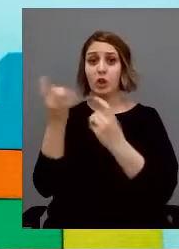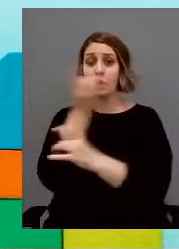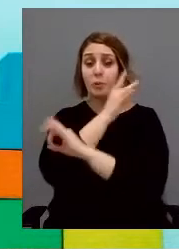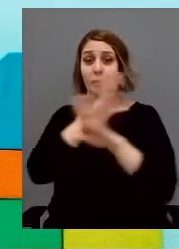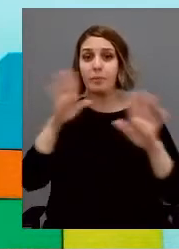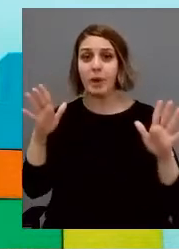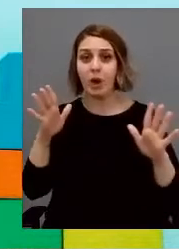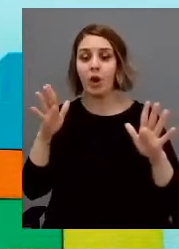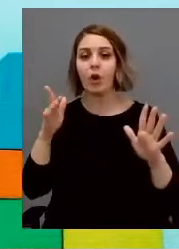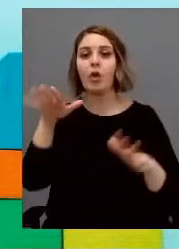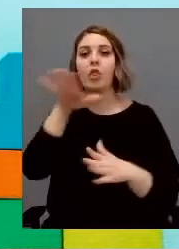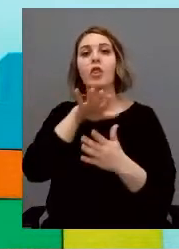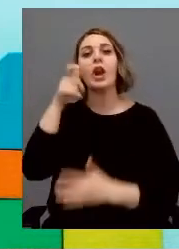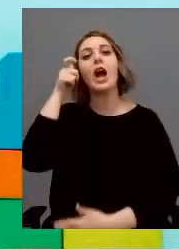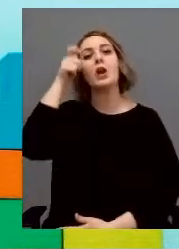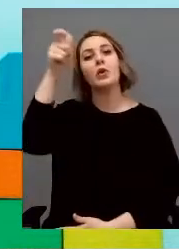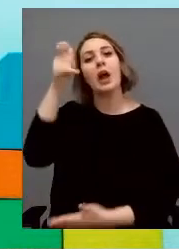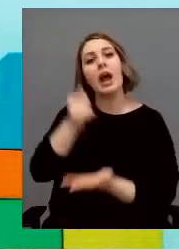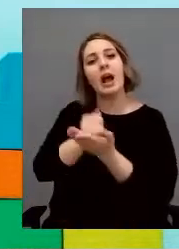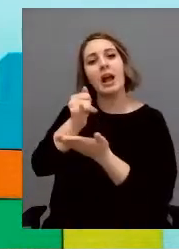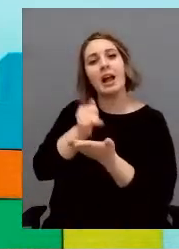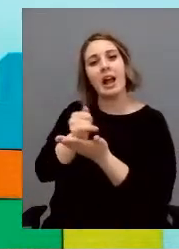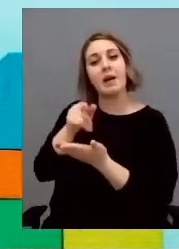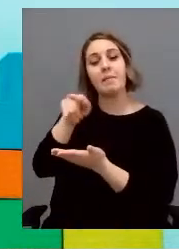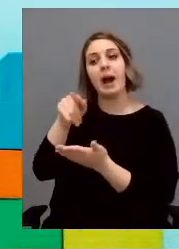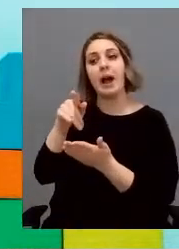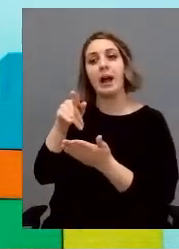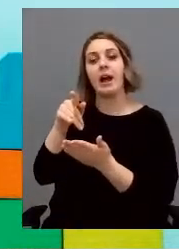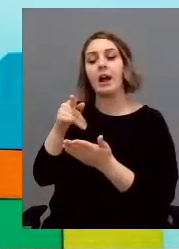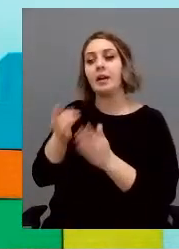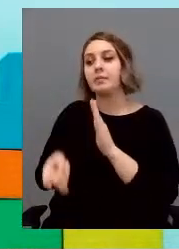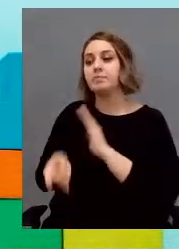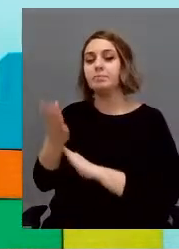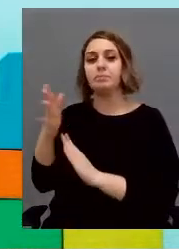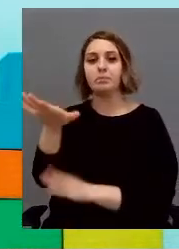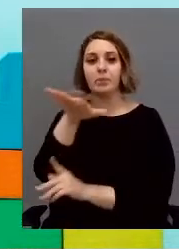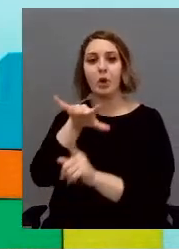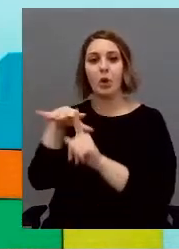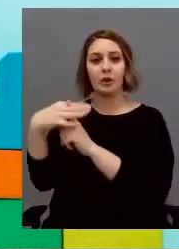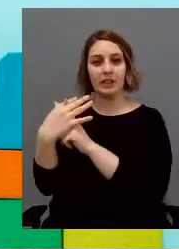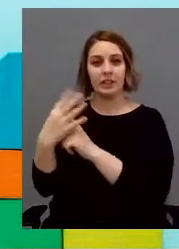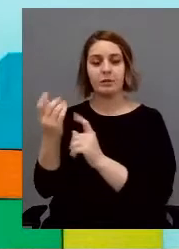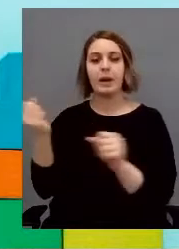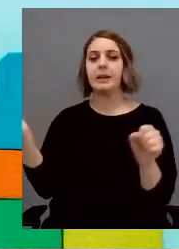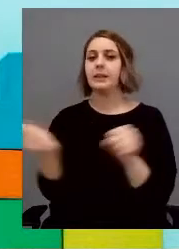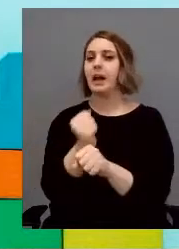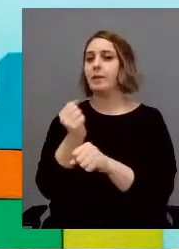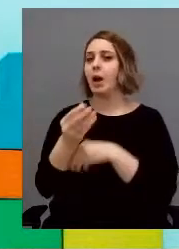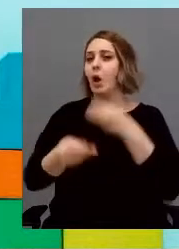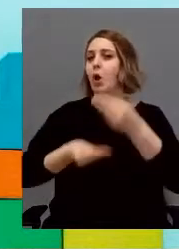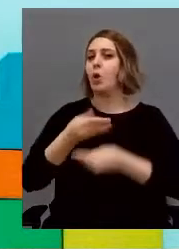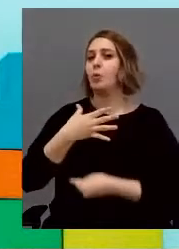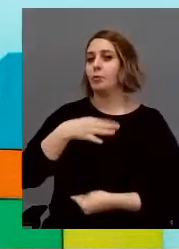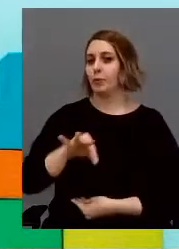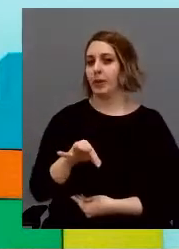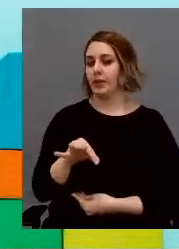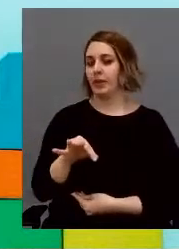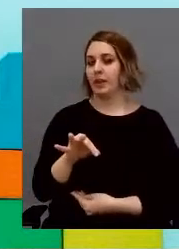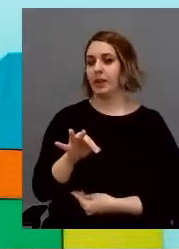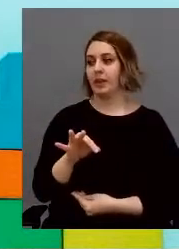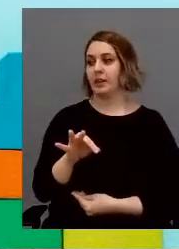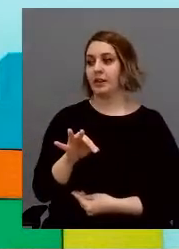rurale, una vita di campagna dove produrre e realizzare, lavorare in un entorno